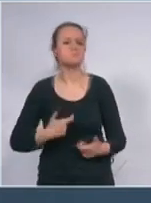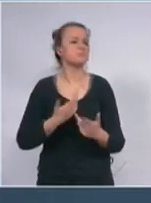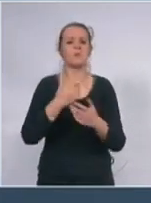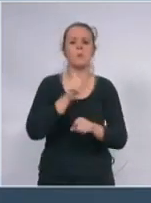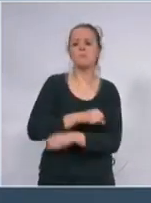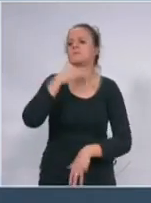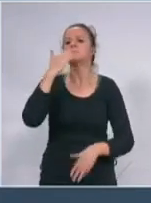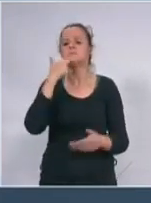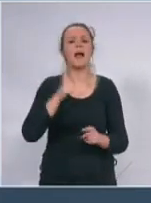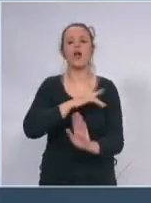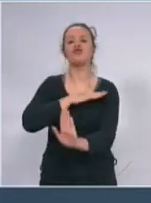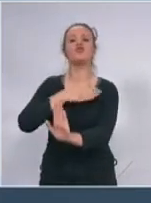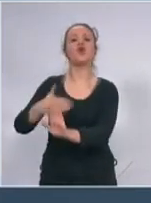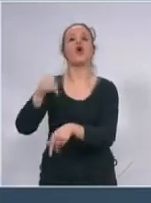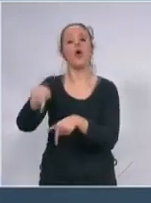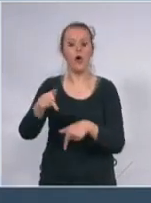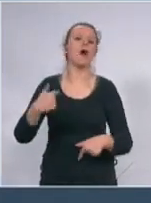nema ga one što vole da viče na žene